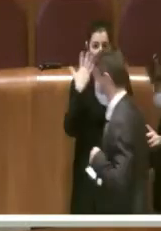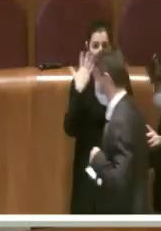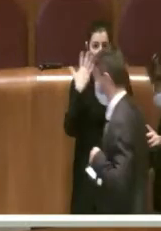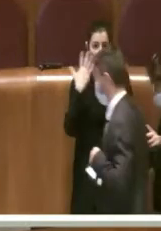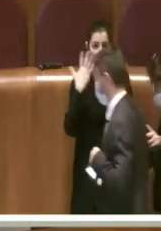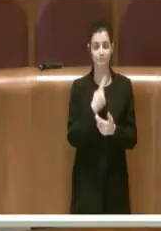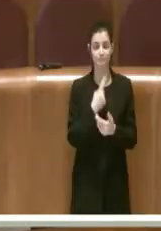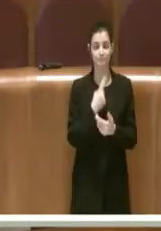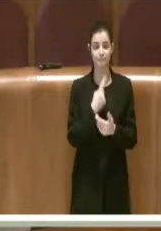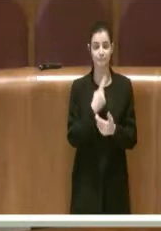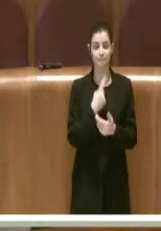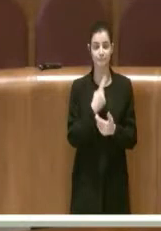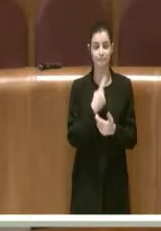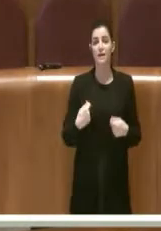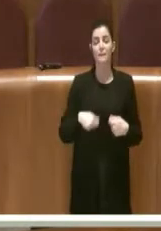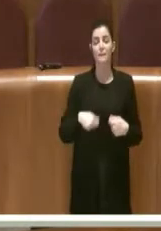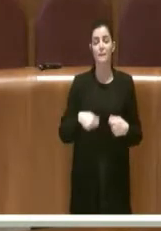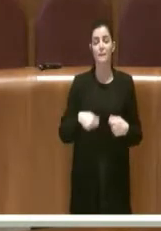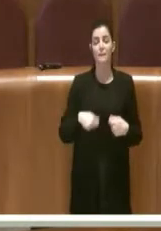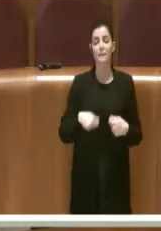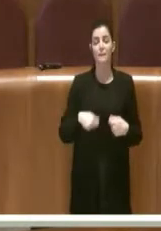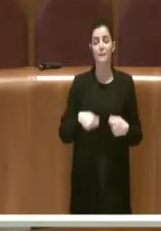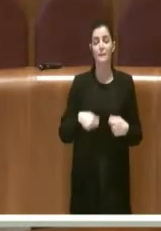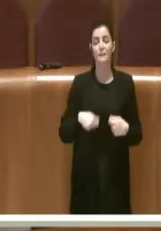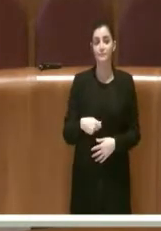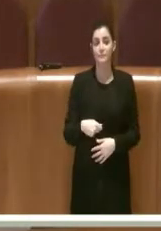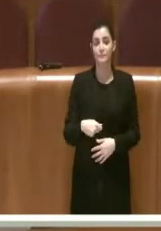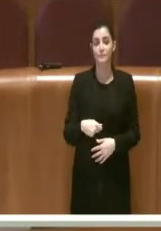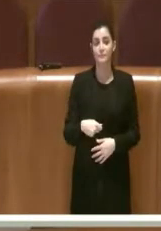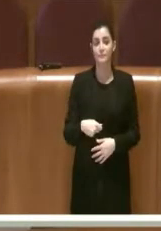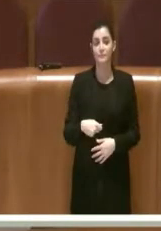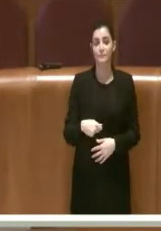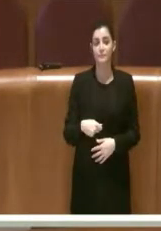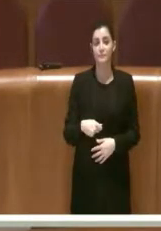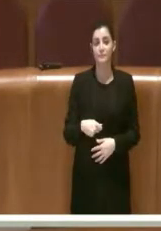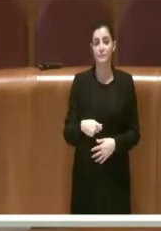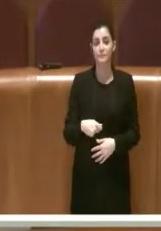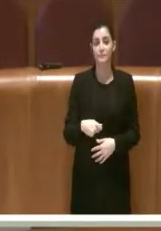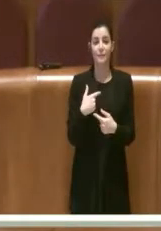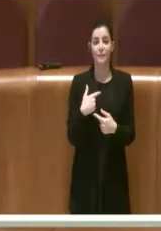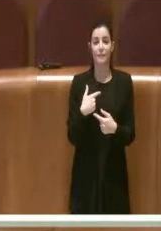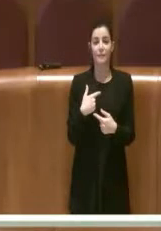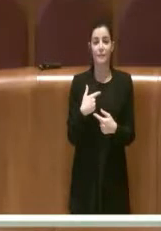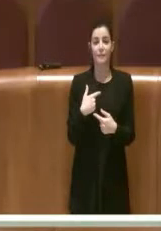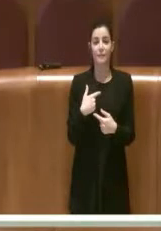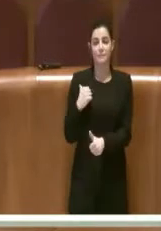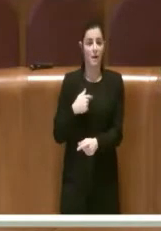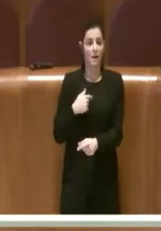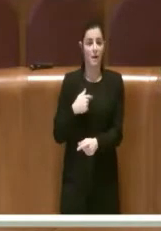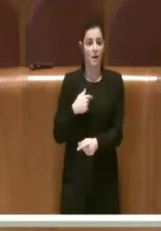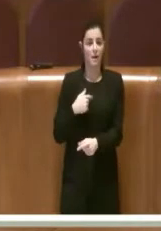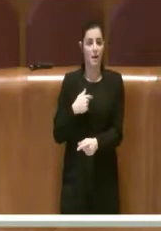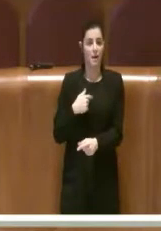Detto questo, Presidente, era una premessa doverosa per raccontare